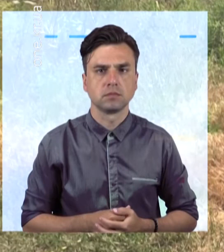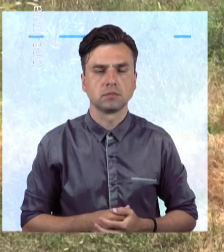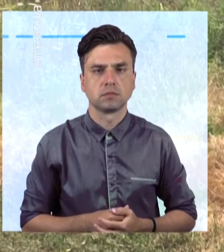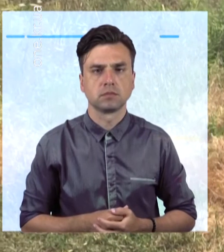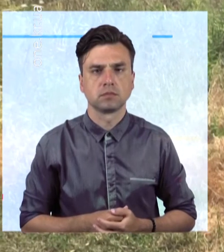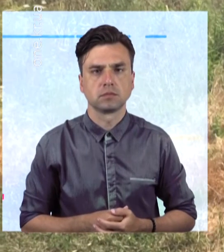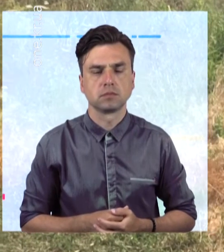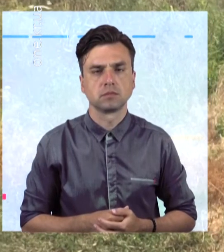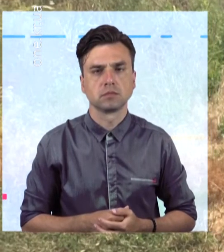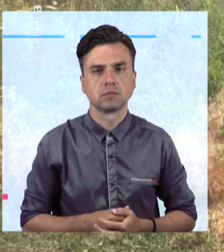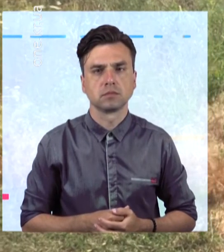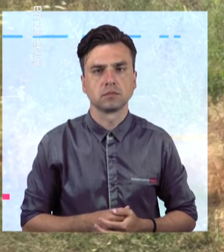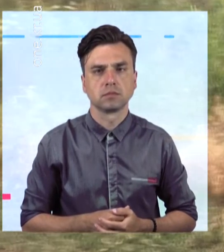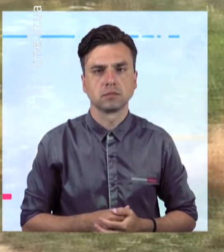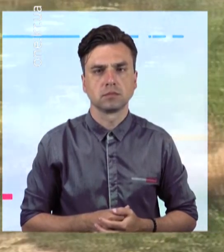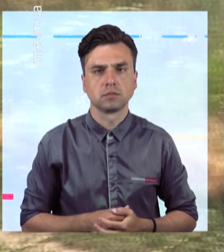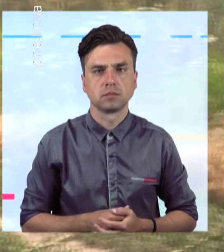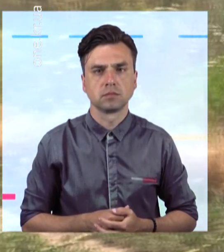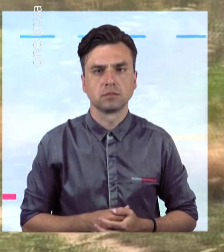Росло незаконно тут.